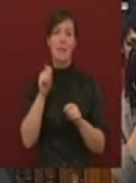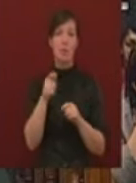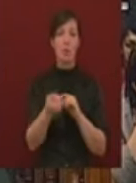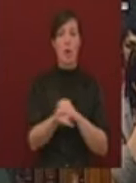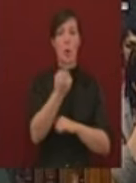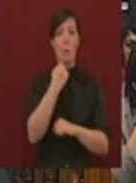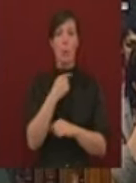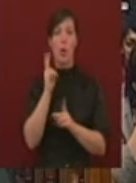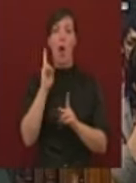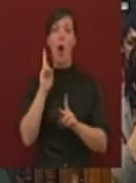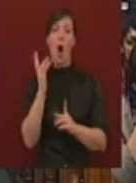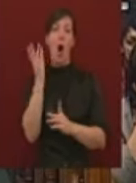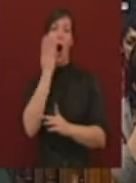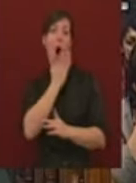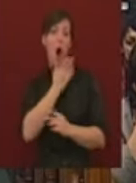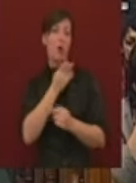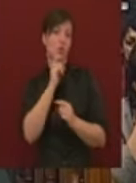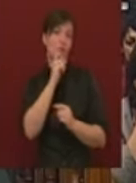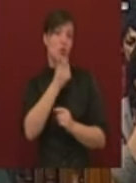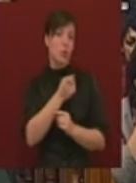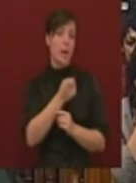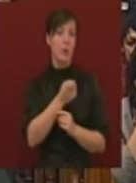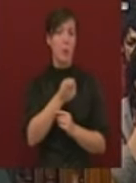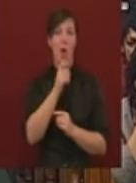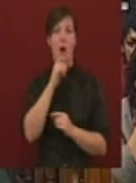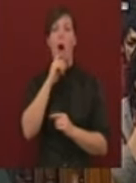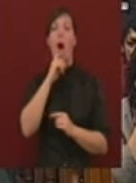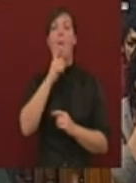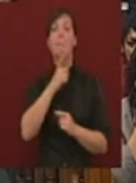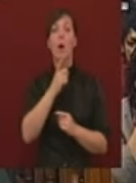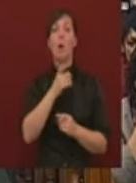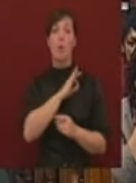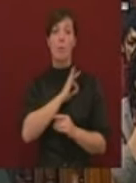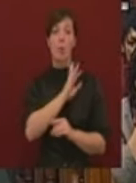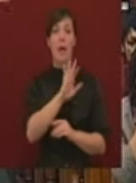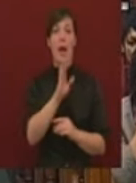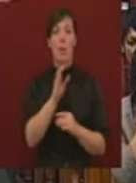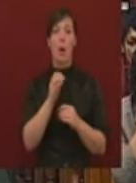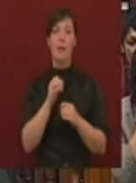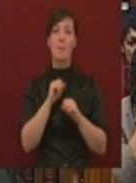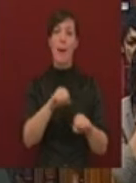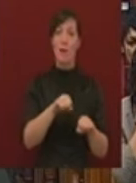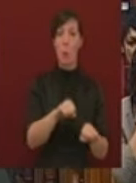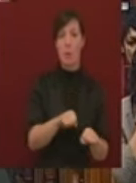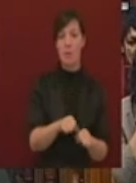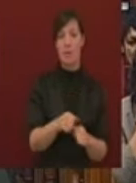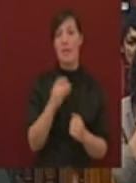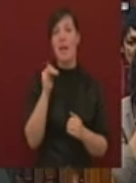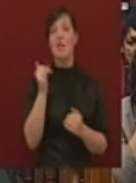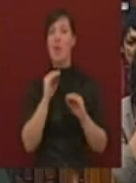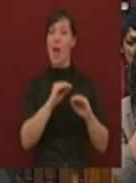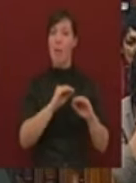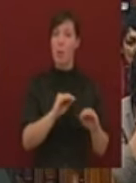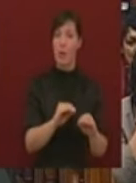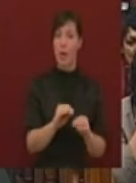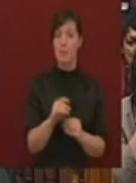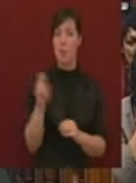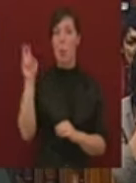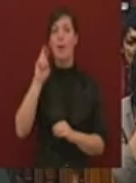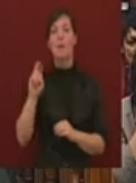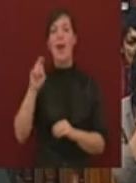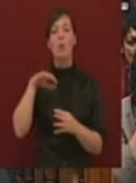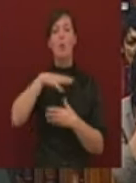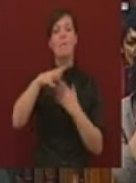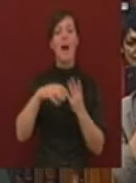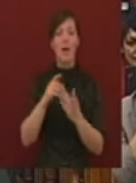meggyőzik, azokat a polgárokat, akik Euróban vannak eladósodva, elmagyarázzák nekik, hogy az euró válság